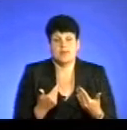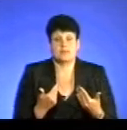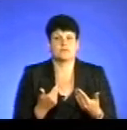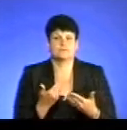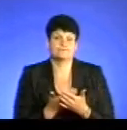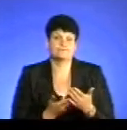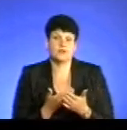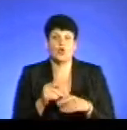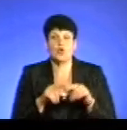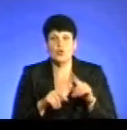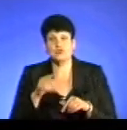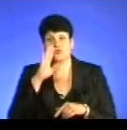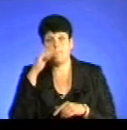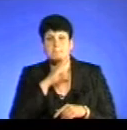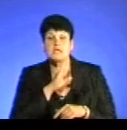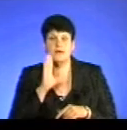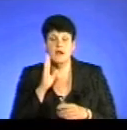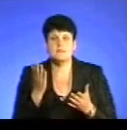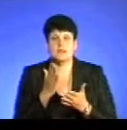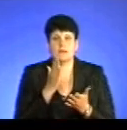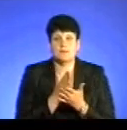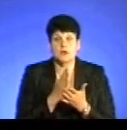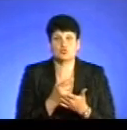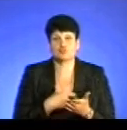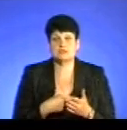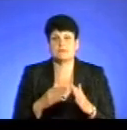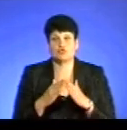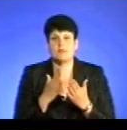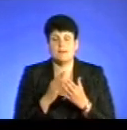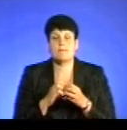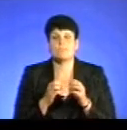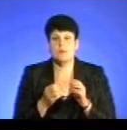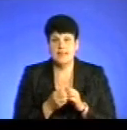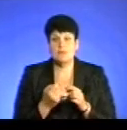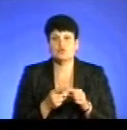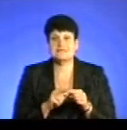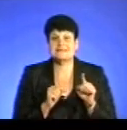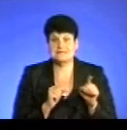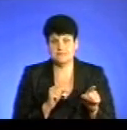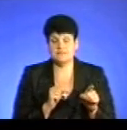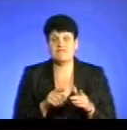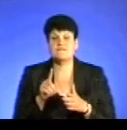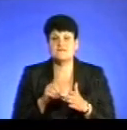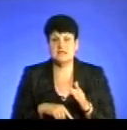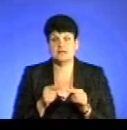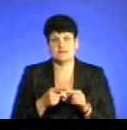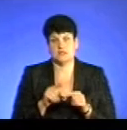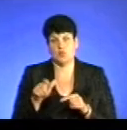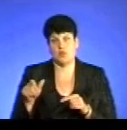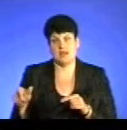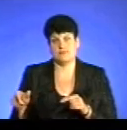батькам, які в себе вдома мають такі проблеми з цим, значить, вірити в таких людей.